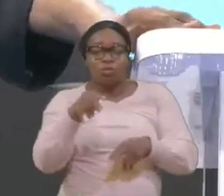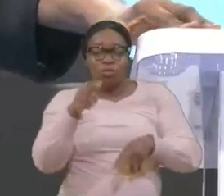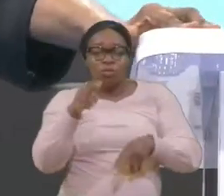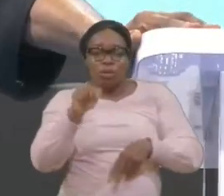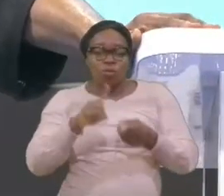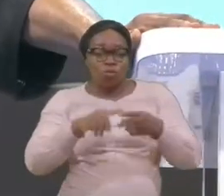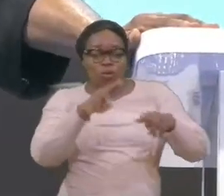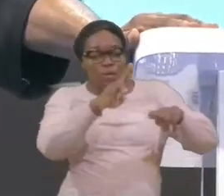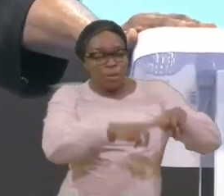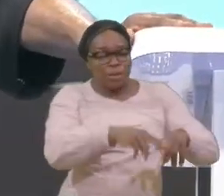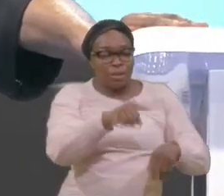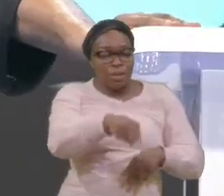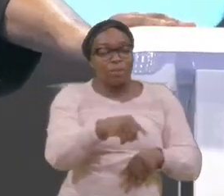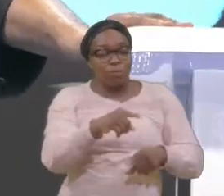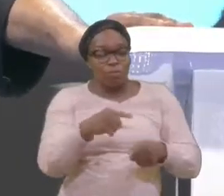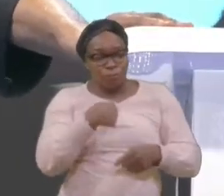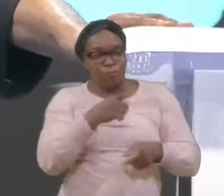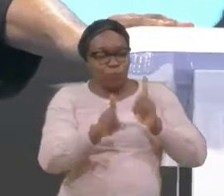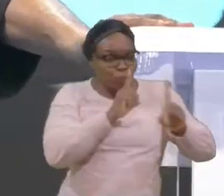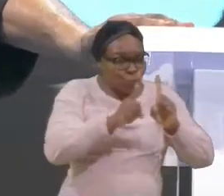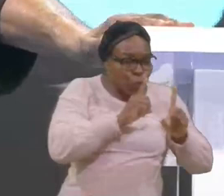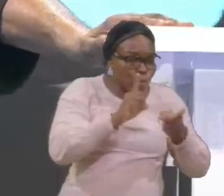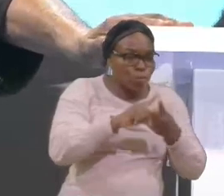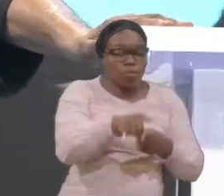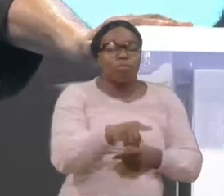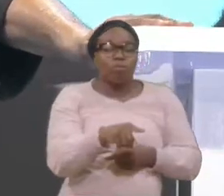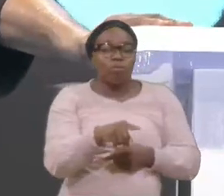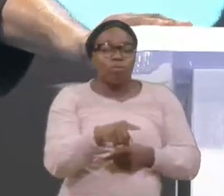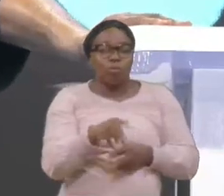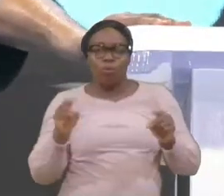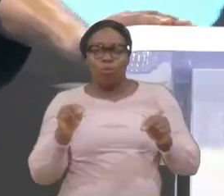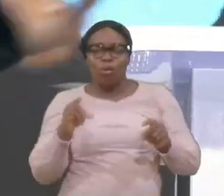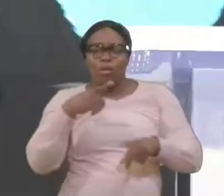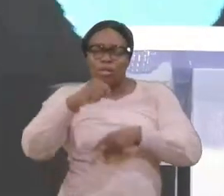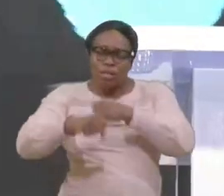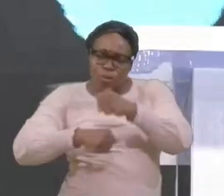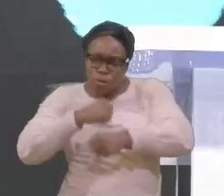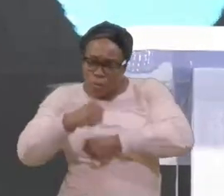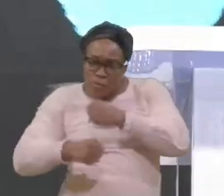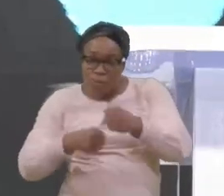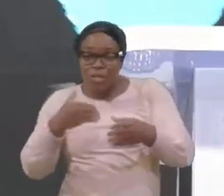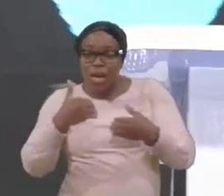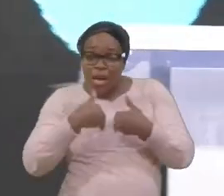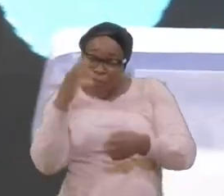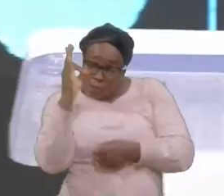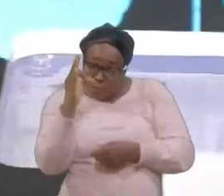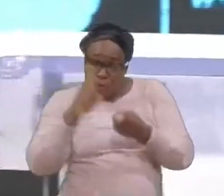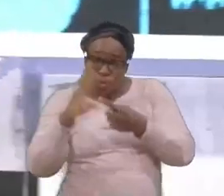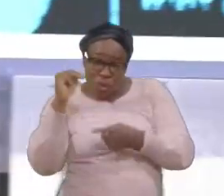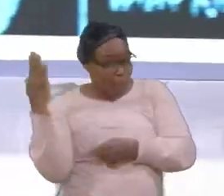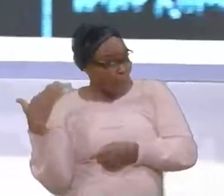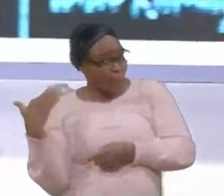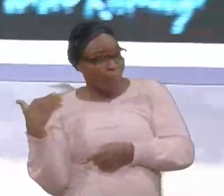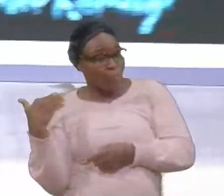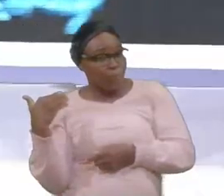Sa conscience l'a déjà parlé, La souffrance l'a déjà parlé, La faim l'a déjà